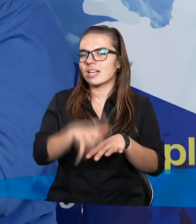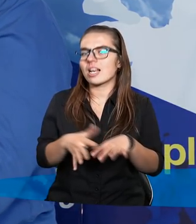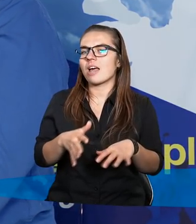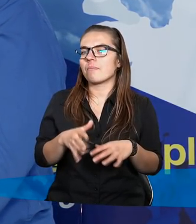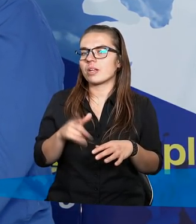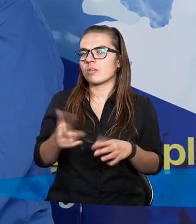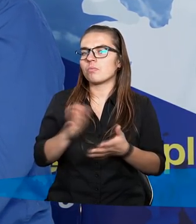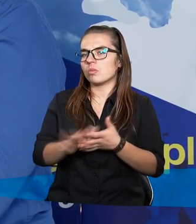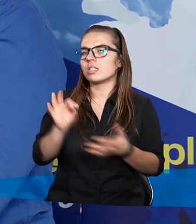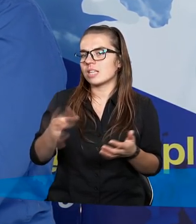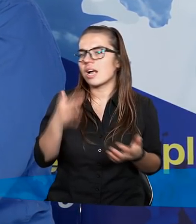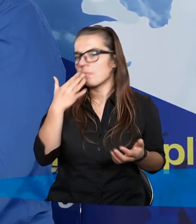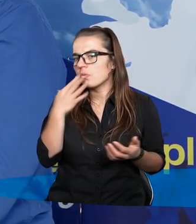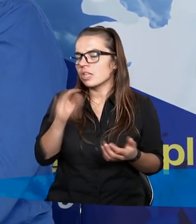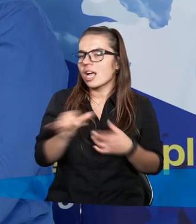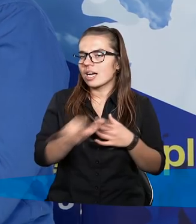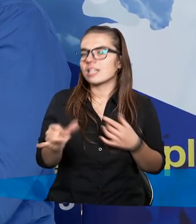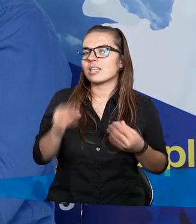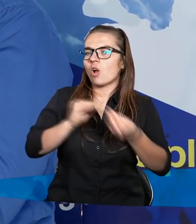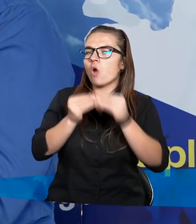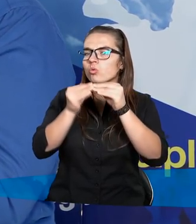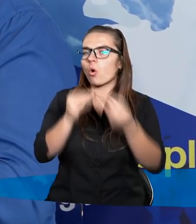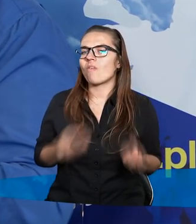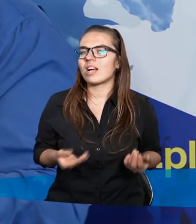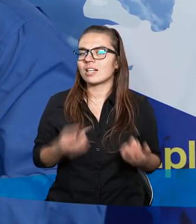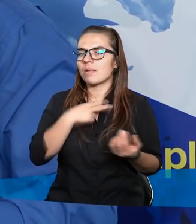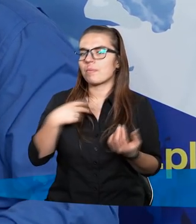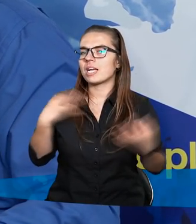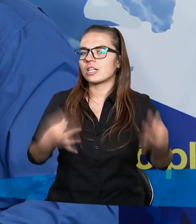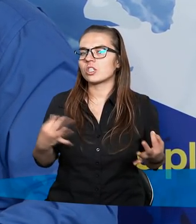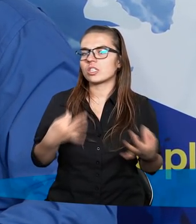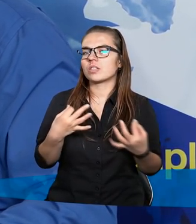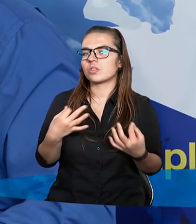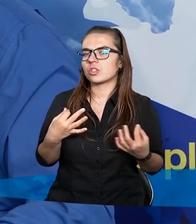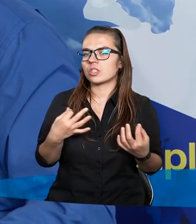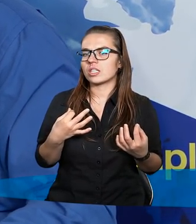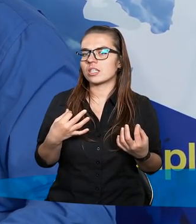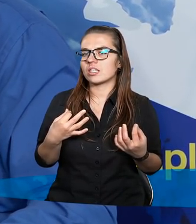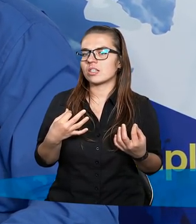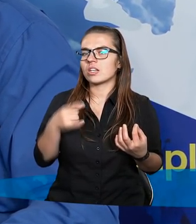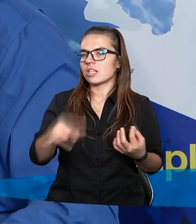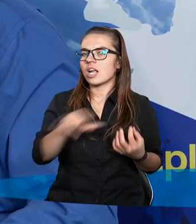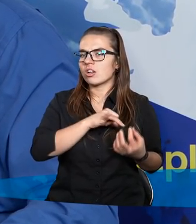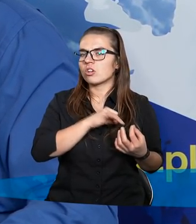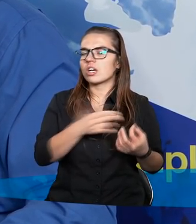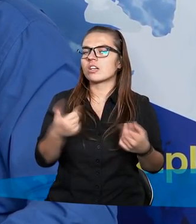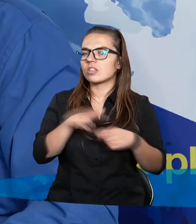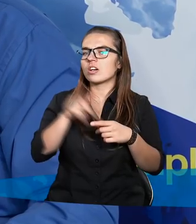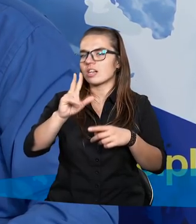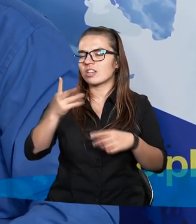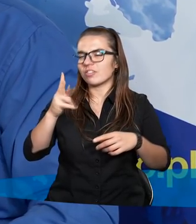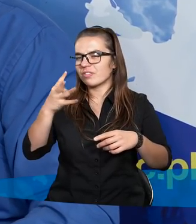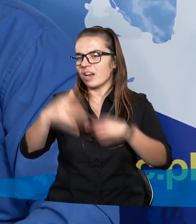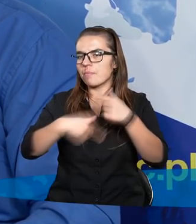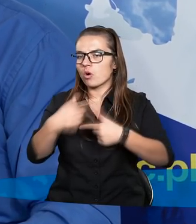który jest, mówi po prostu tak jest, tak człowiek jest skonstruowany i my dzisiaj winę, czy ten grzech do trzeciego i czwartego